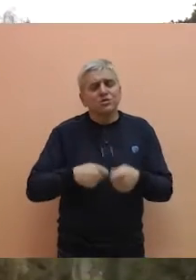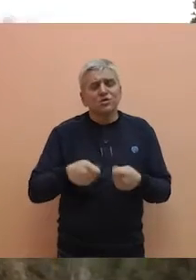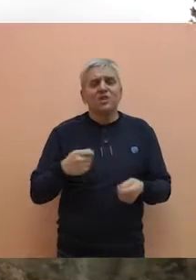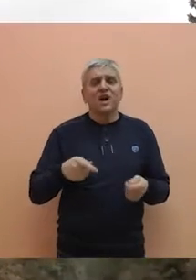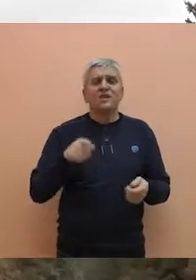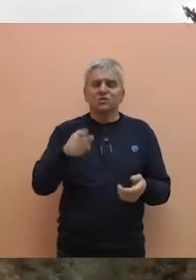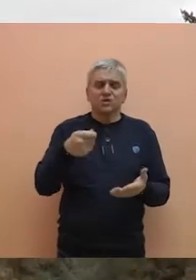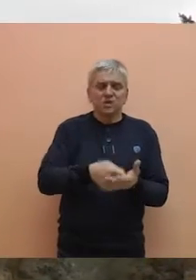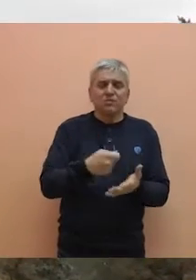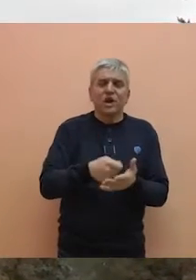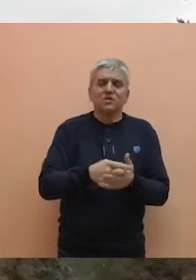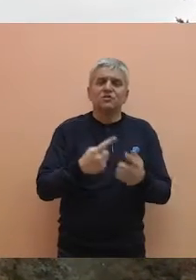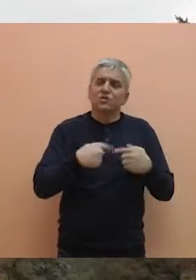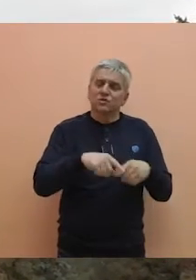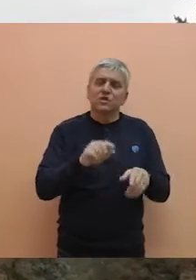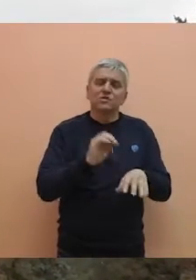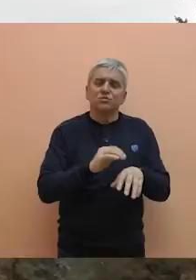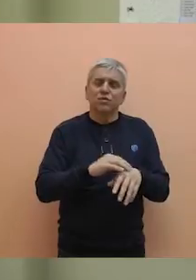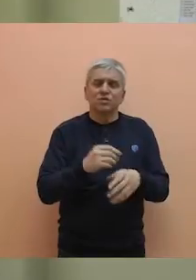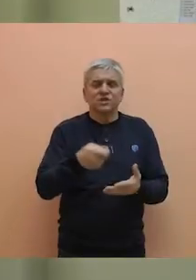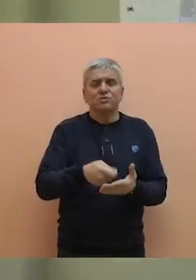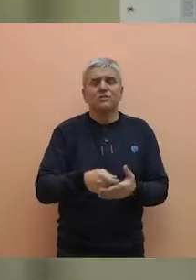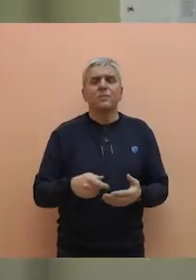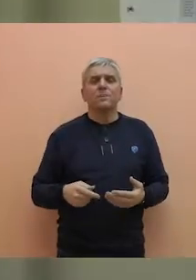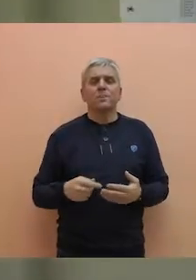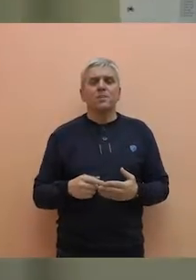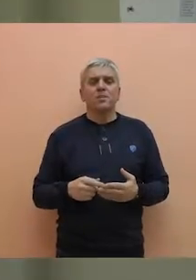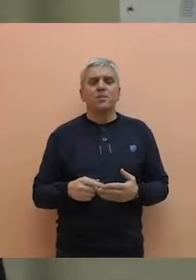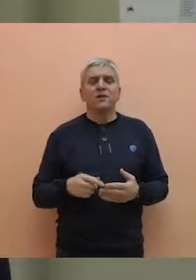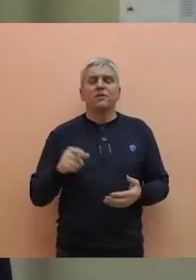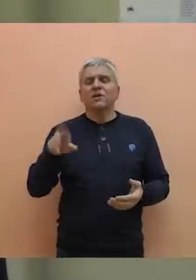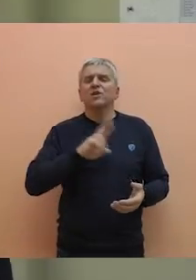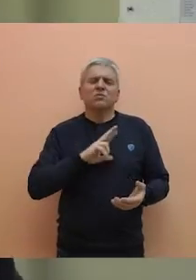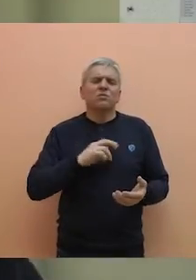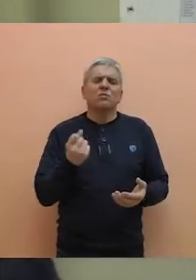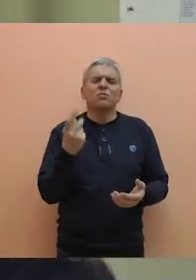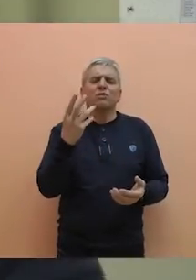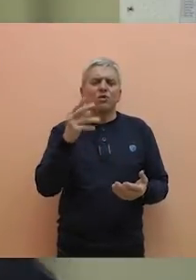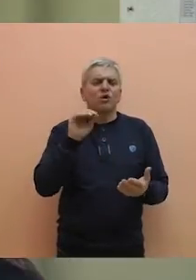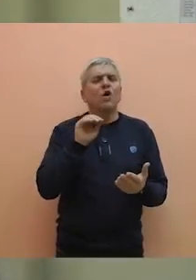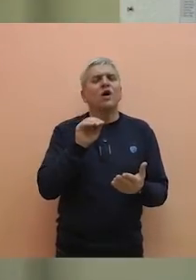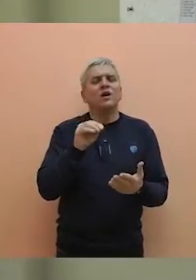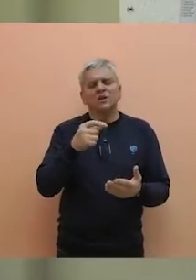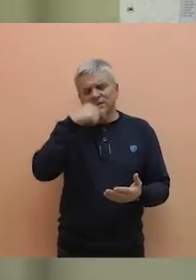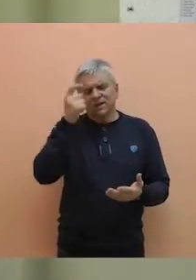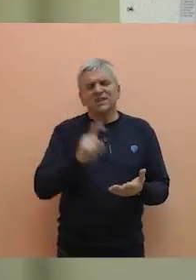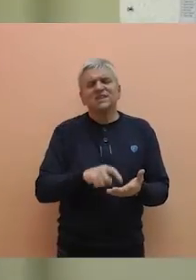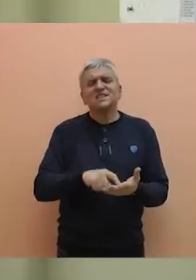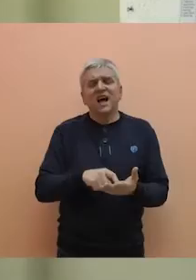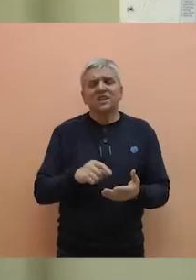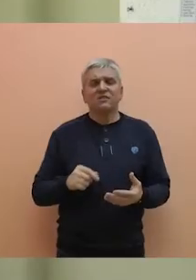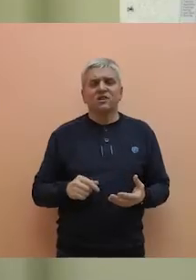poslovnog plana se naplaćuju i odrađuju se po pozivu. Ljudi imaju stvarno jako čudne zahteve. Znači, ima od onih